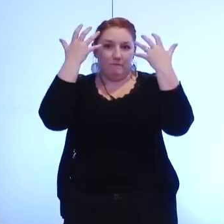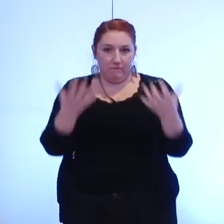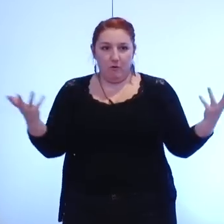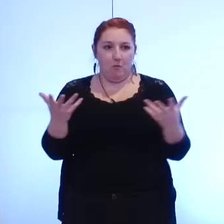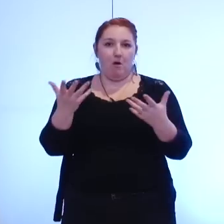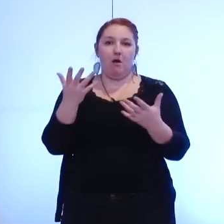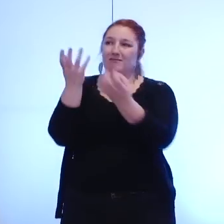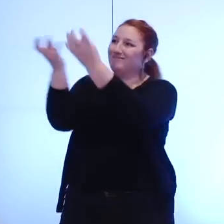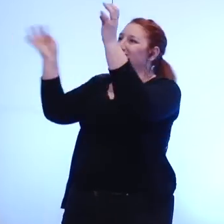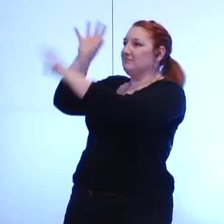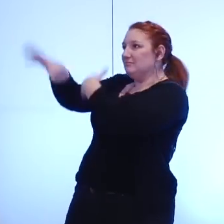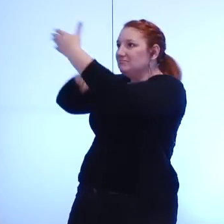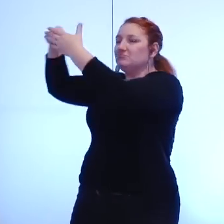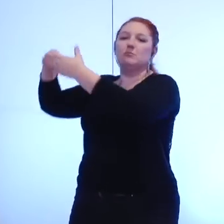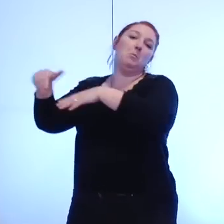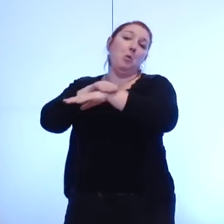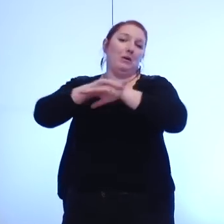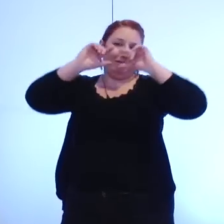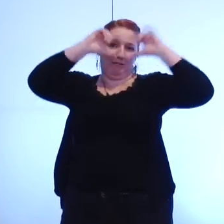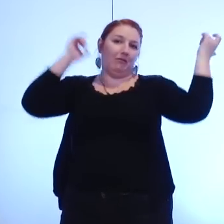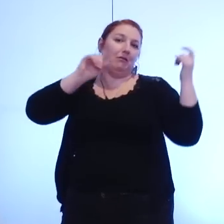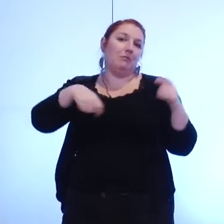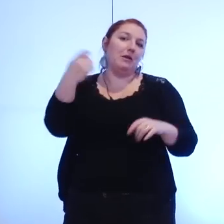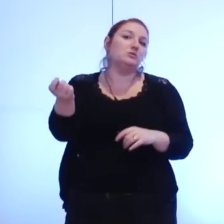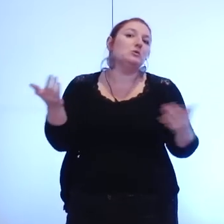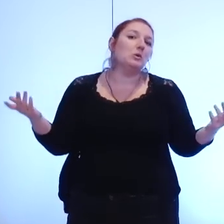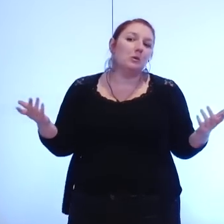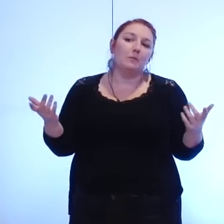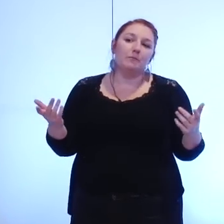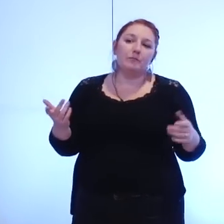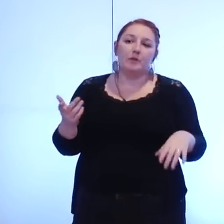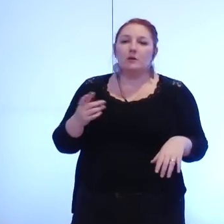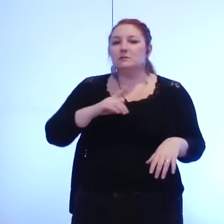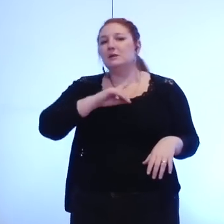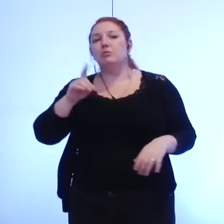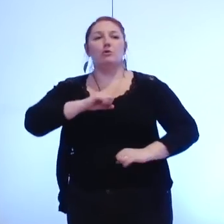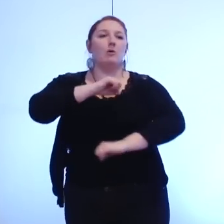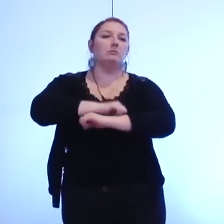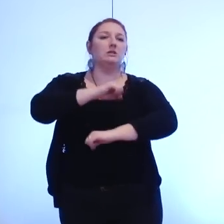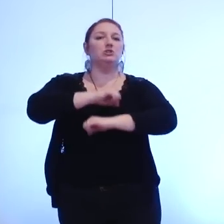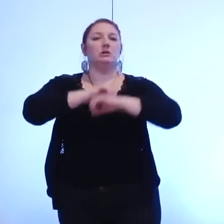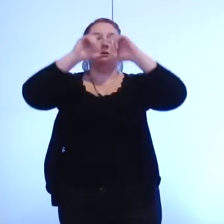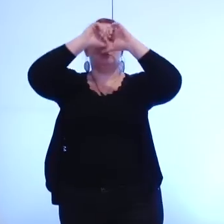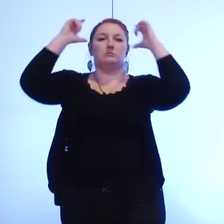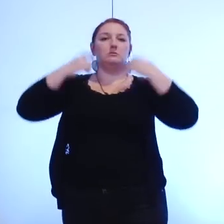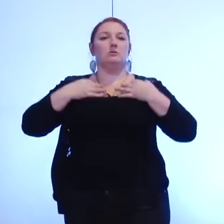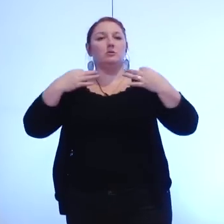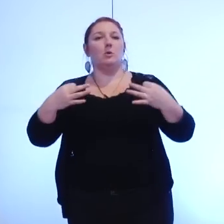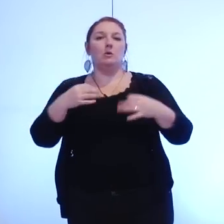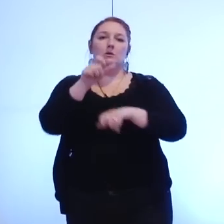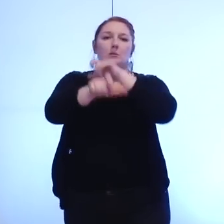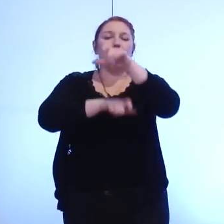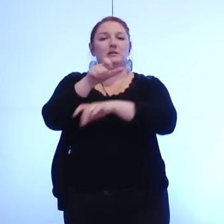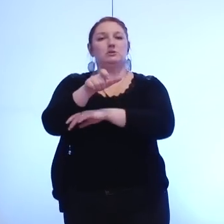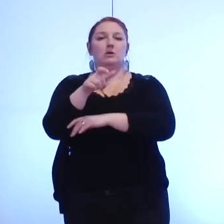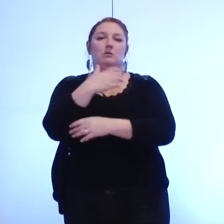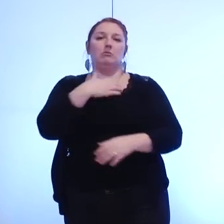exécutif qui a une couleur politique de fait qui n'est plus dans le consensus du guichet où tous les maires viennent chercher de